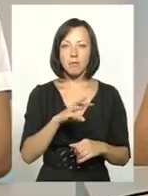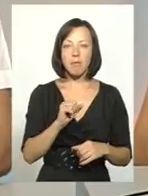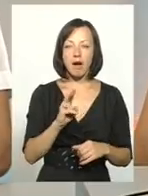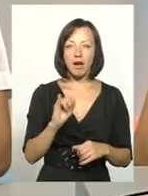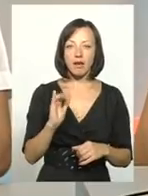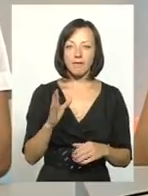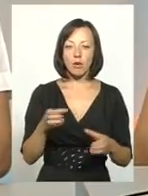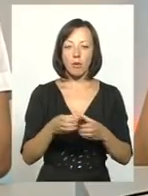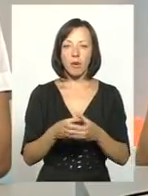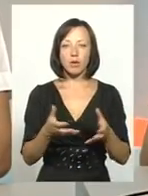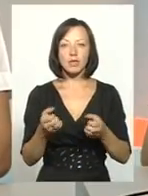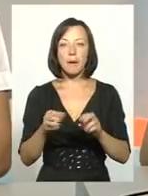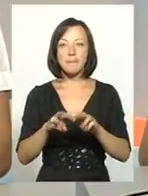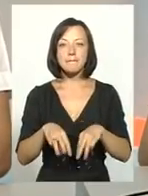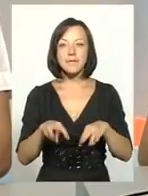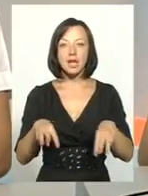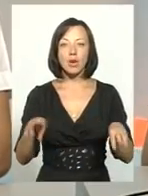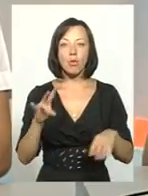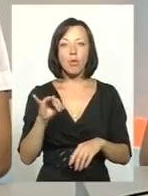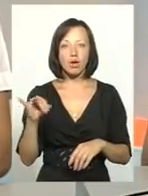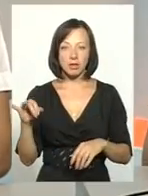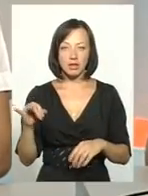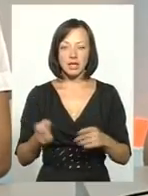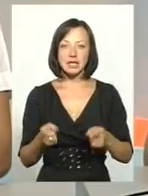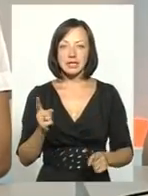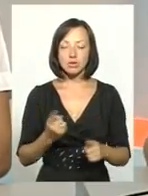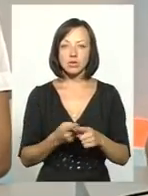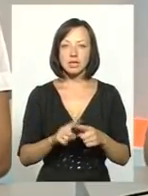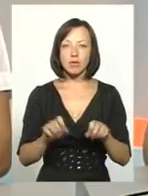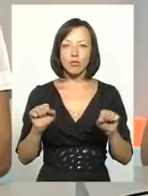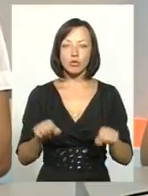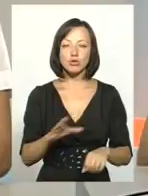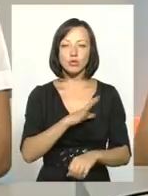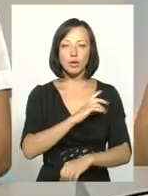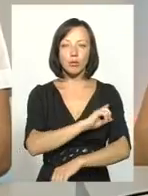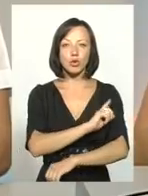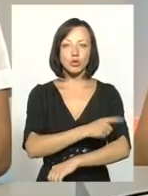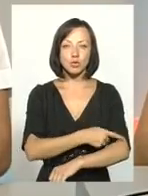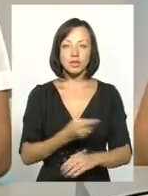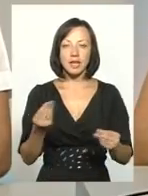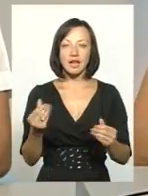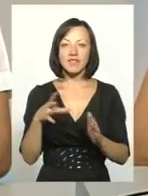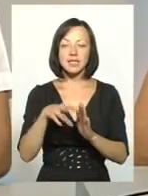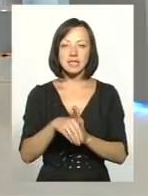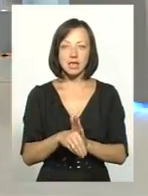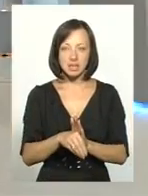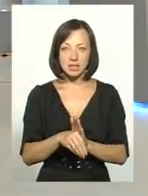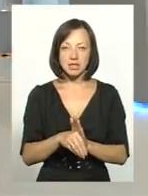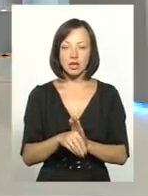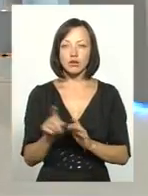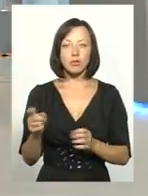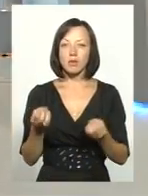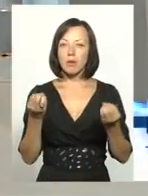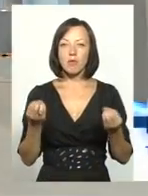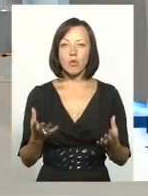громади отримали мільйони. Тобто дійсно це можуть бути потужні такі інвестиції, щоб не